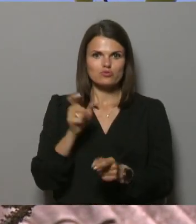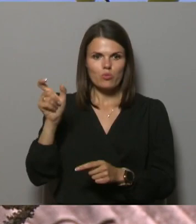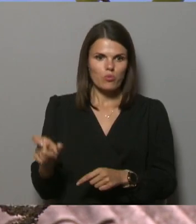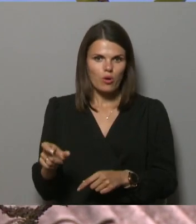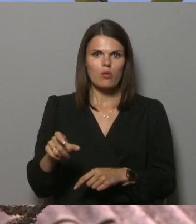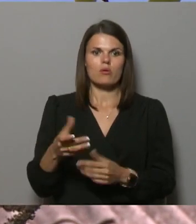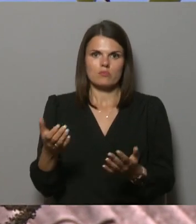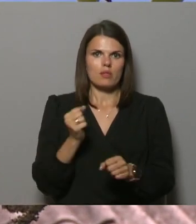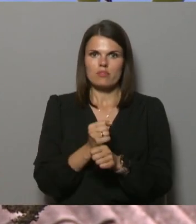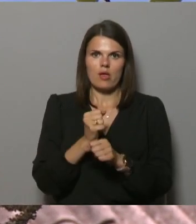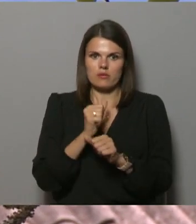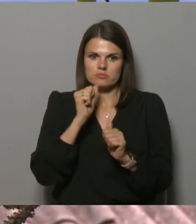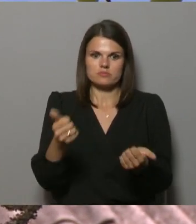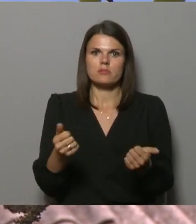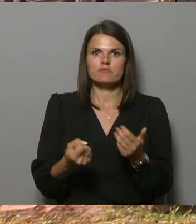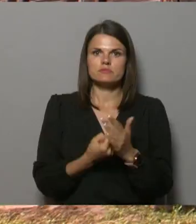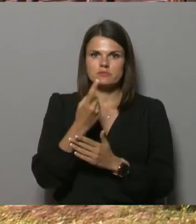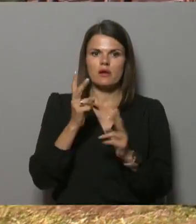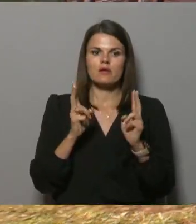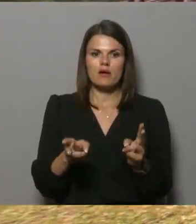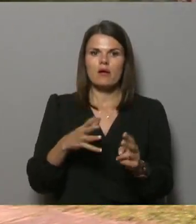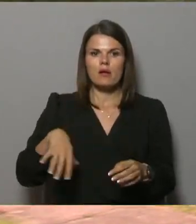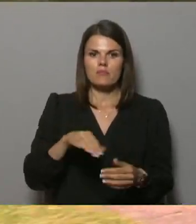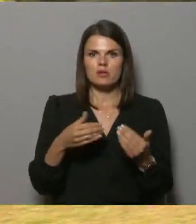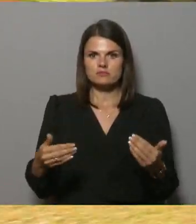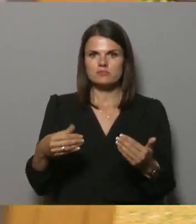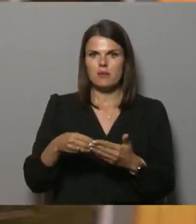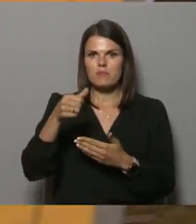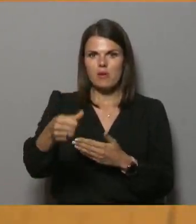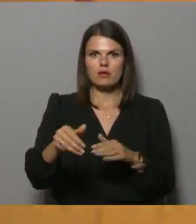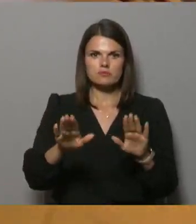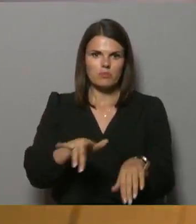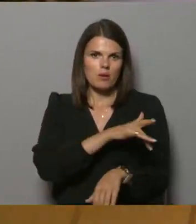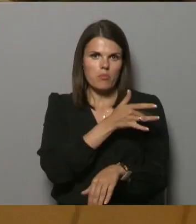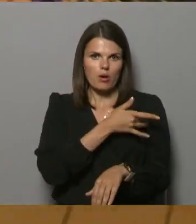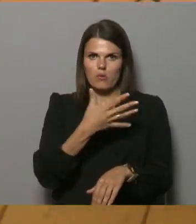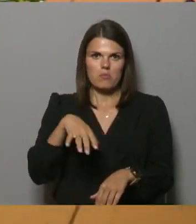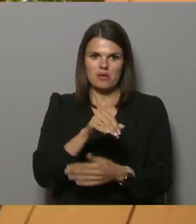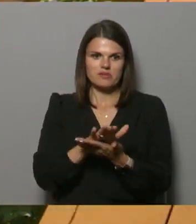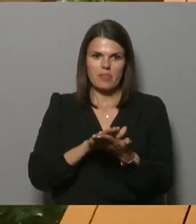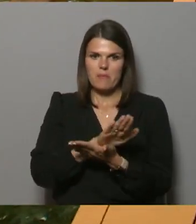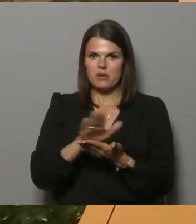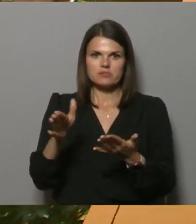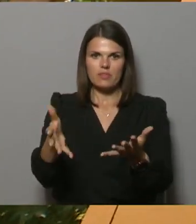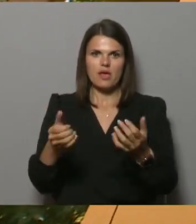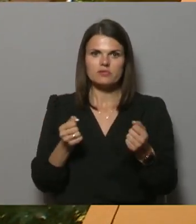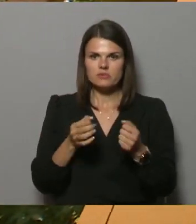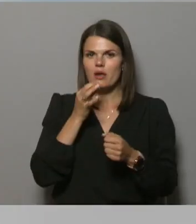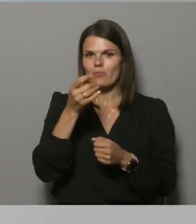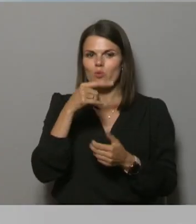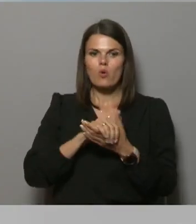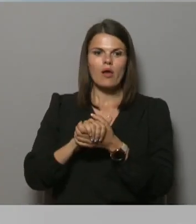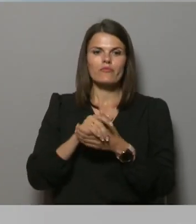Tad īstenībā tas darbs nav iespējams. Tanāk tā, ka mēs šobrīd maksājam par pakalpojumu, kuru mēs nesaņemam. No draugiem